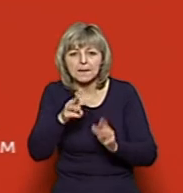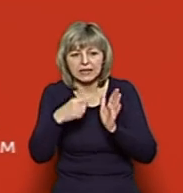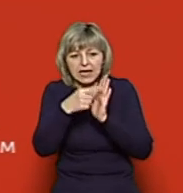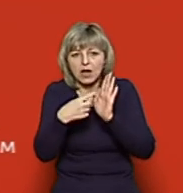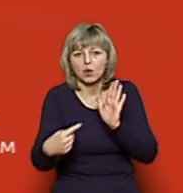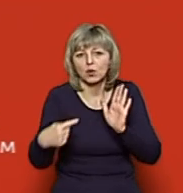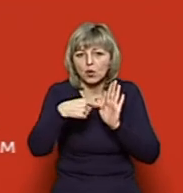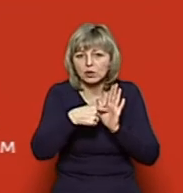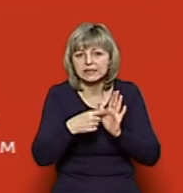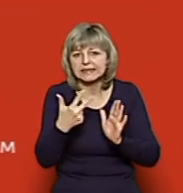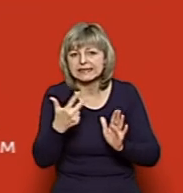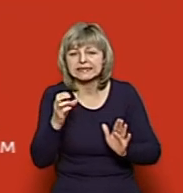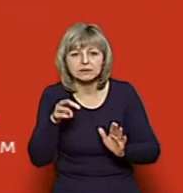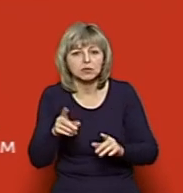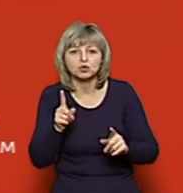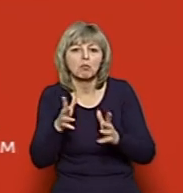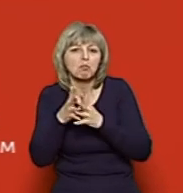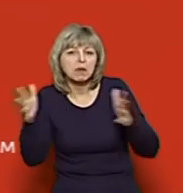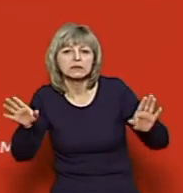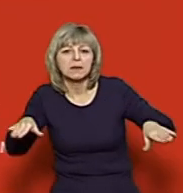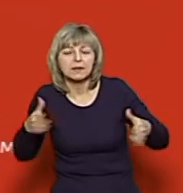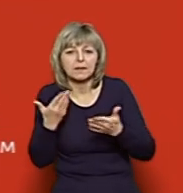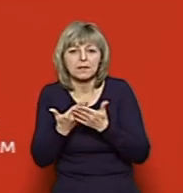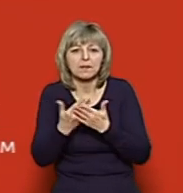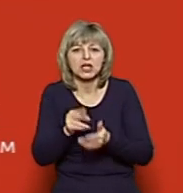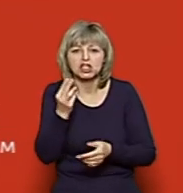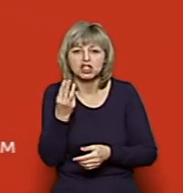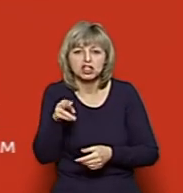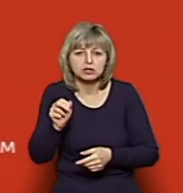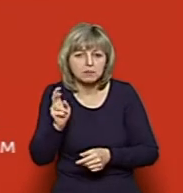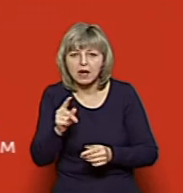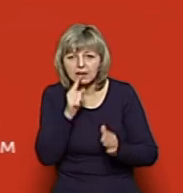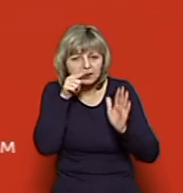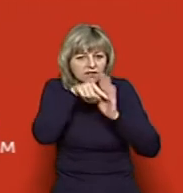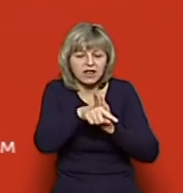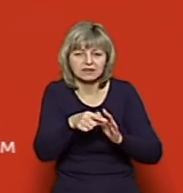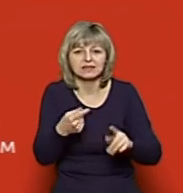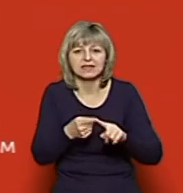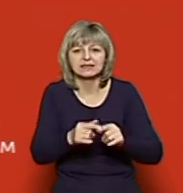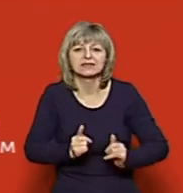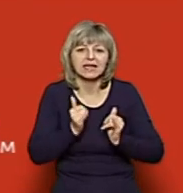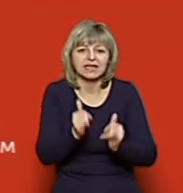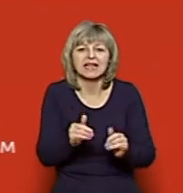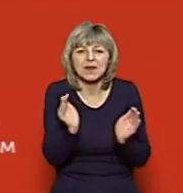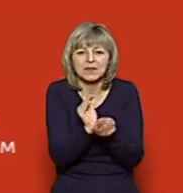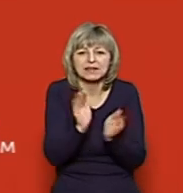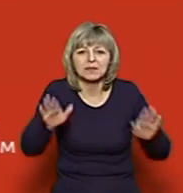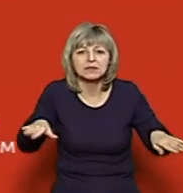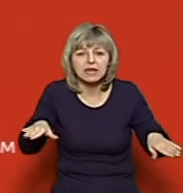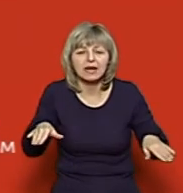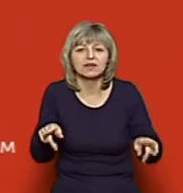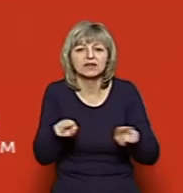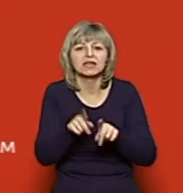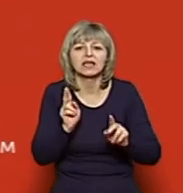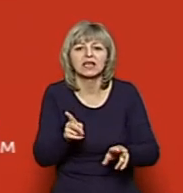сантиметра. Щоб вже більші птахи, як навіть шпак, вже не влазили туди. Це для гробцеподібних птахів,